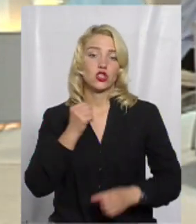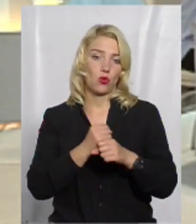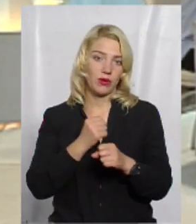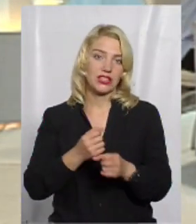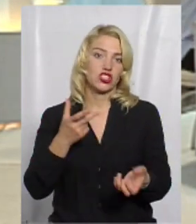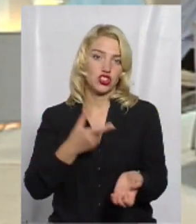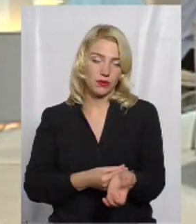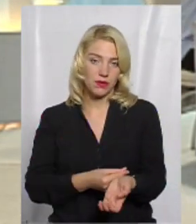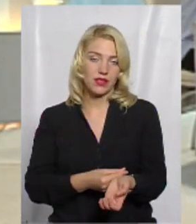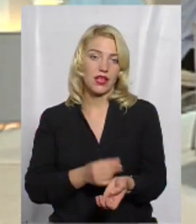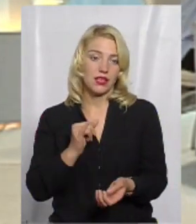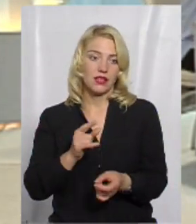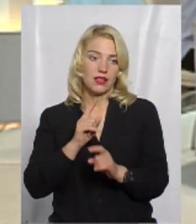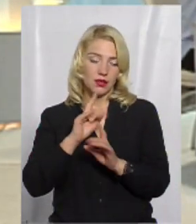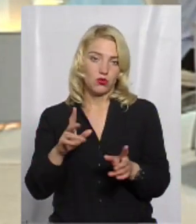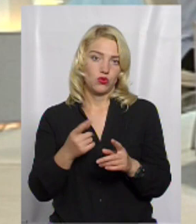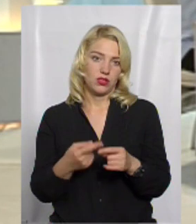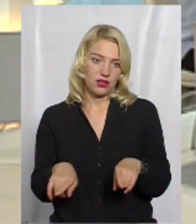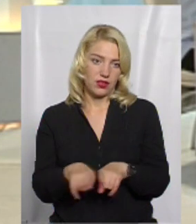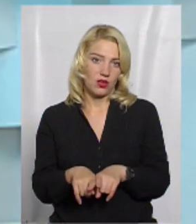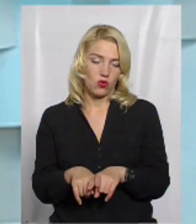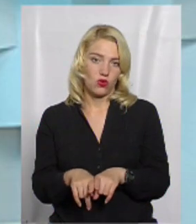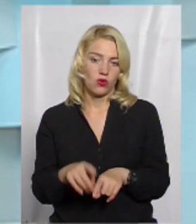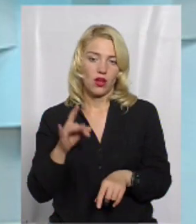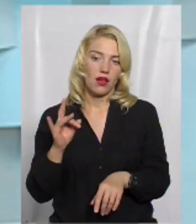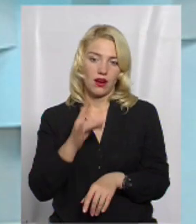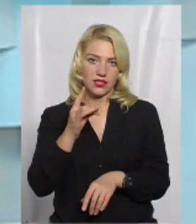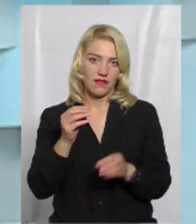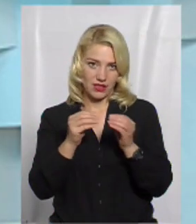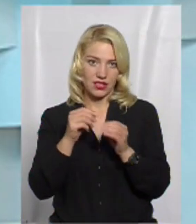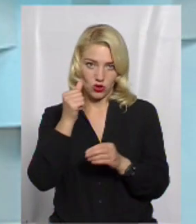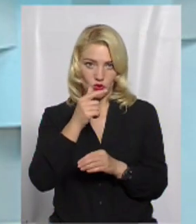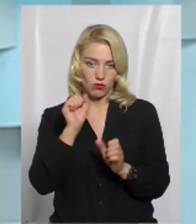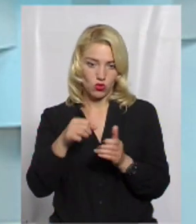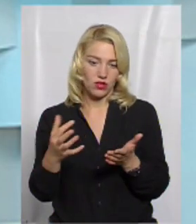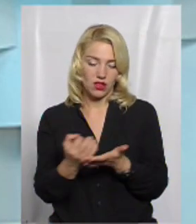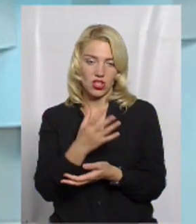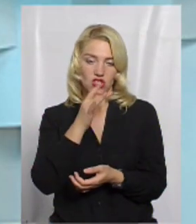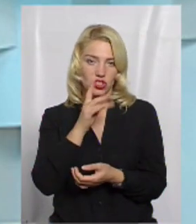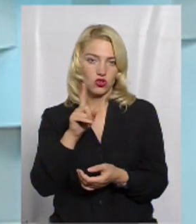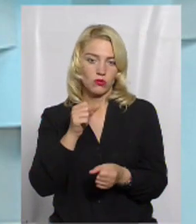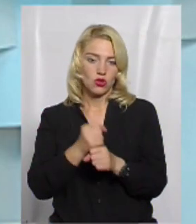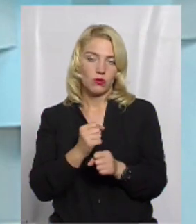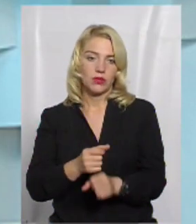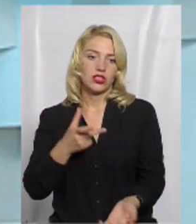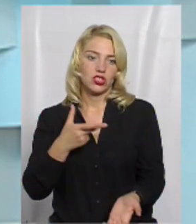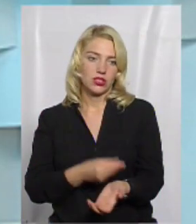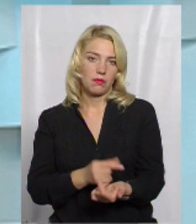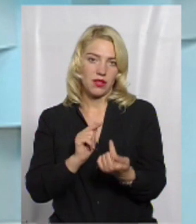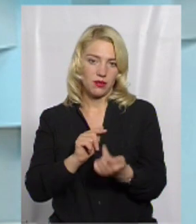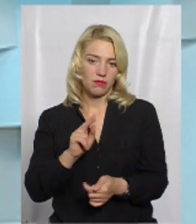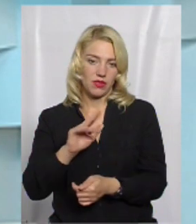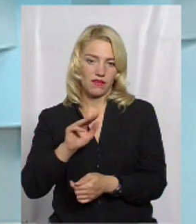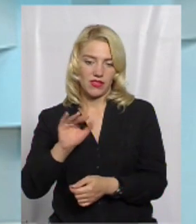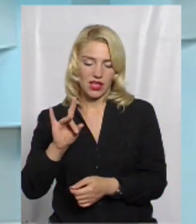щеплення. І тоді не буде такого. Раз на 10 років можна найти час зробити щеплення на дитяг. Звичайно,